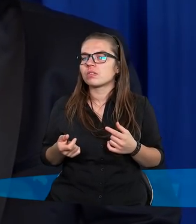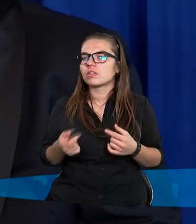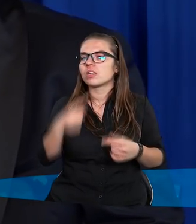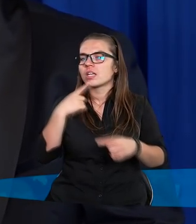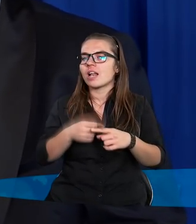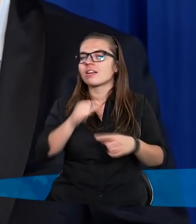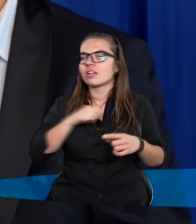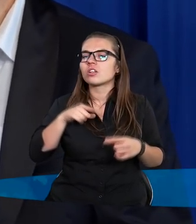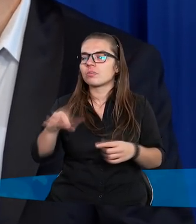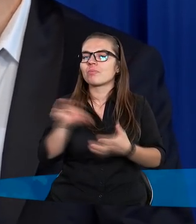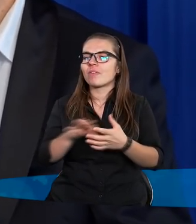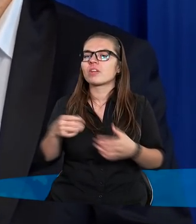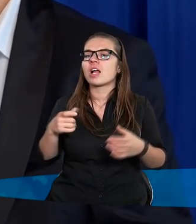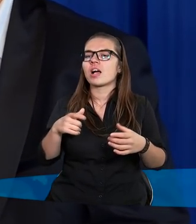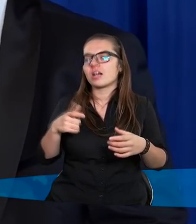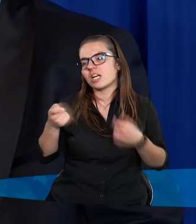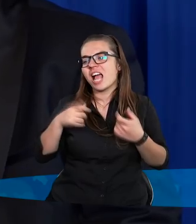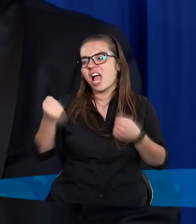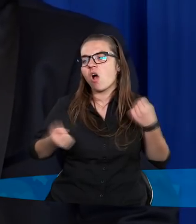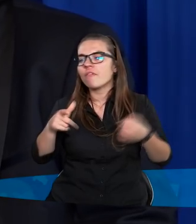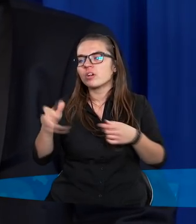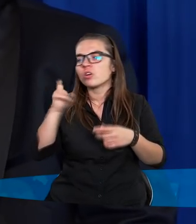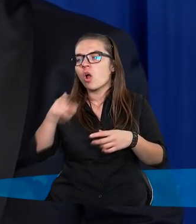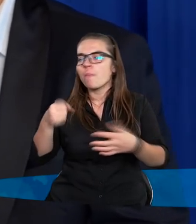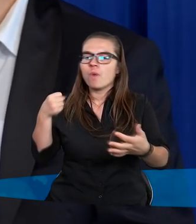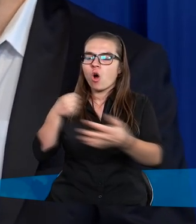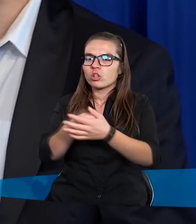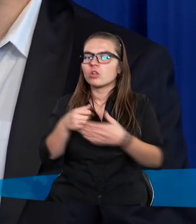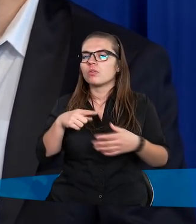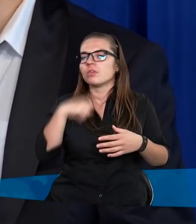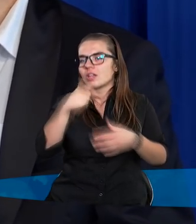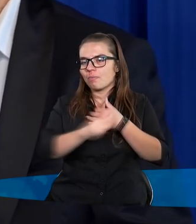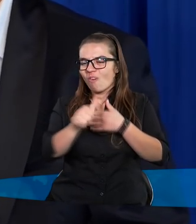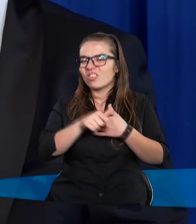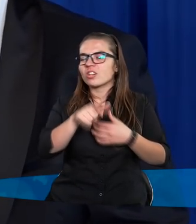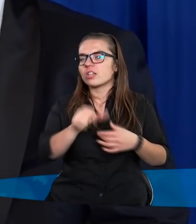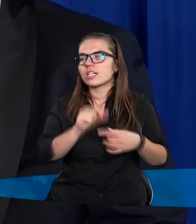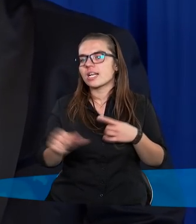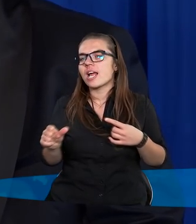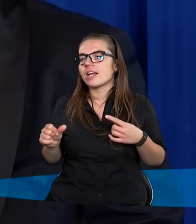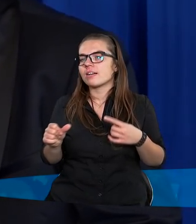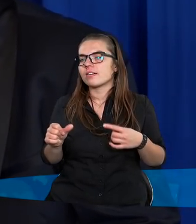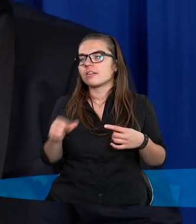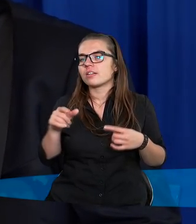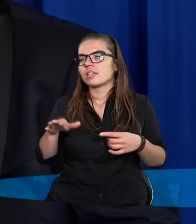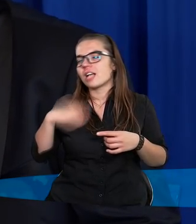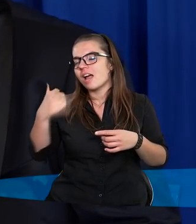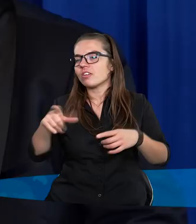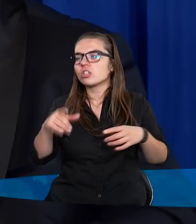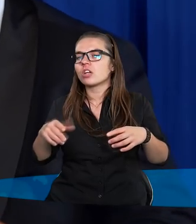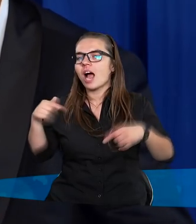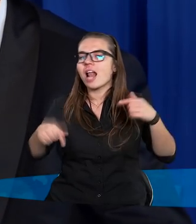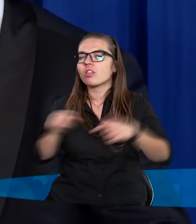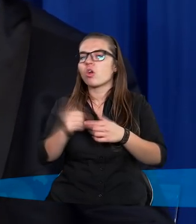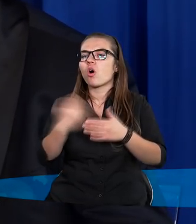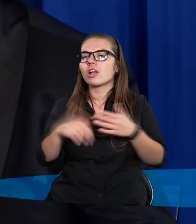zadecydował, żeby pewnego kierowcę, który kogoś tam potrącił i spowodował, że jest teraz kaleką do końca życia,